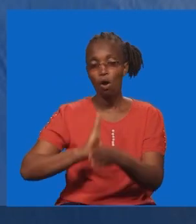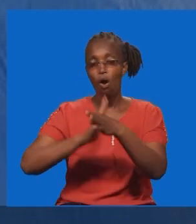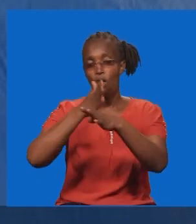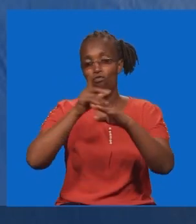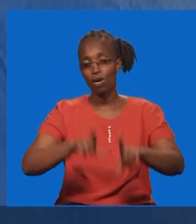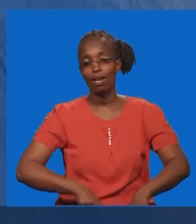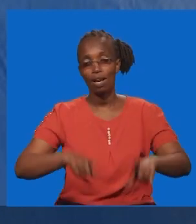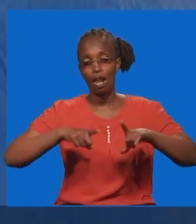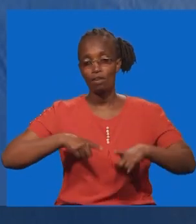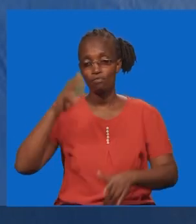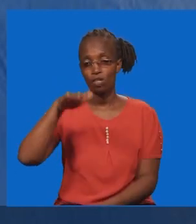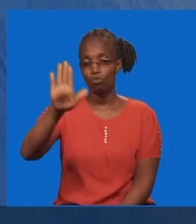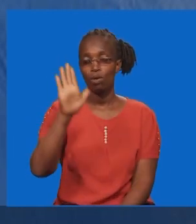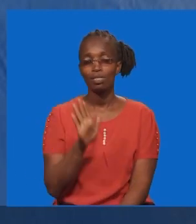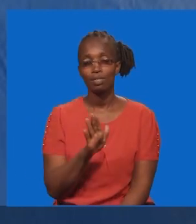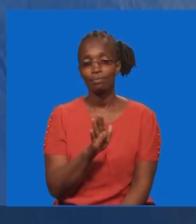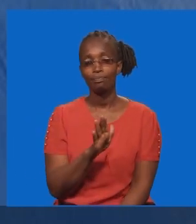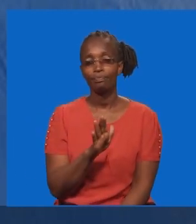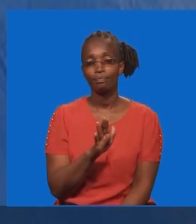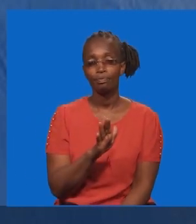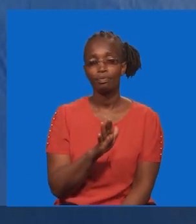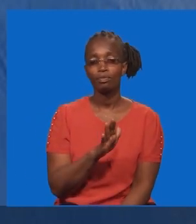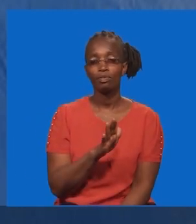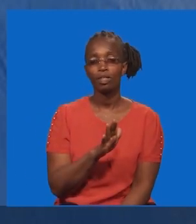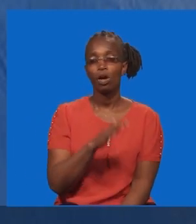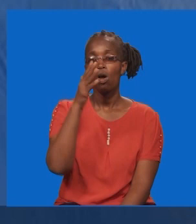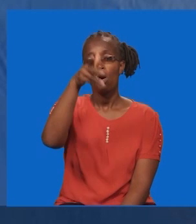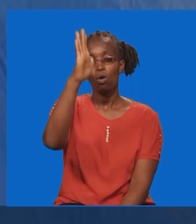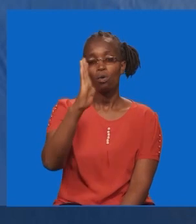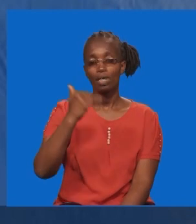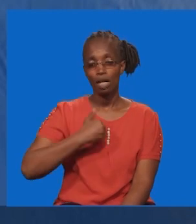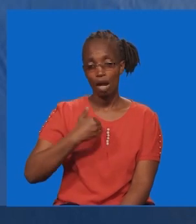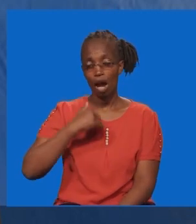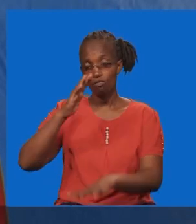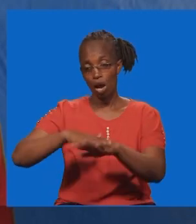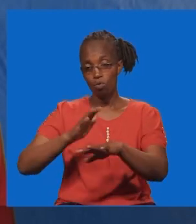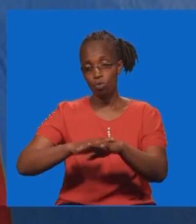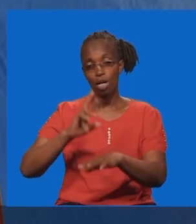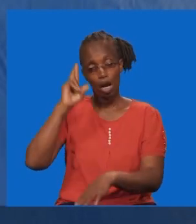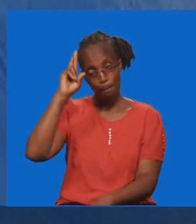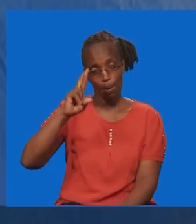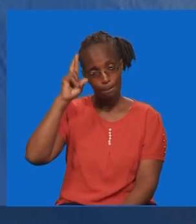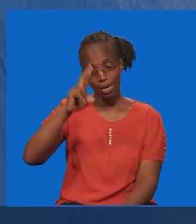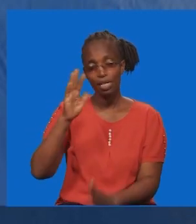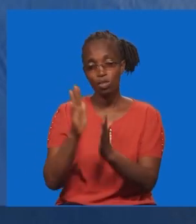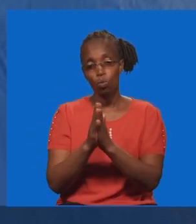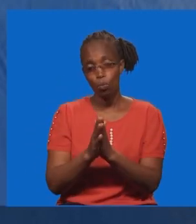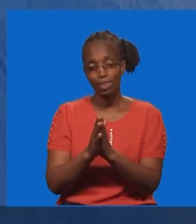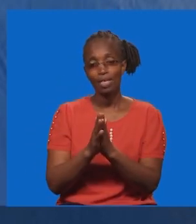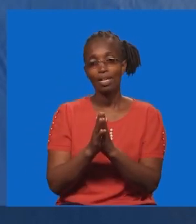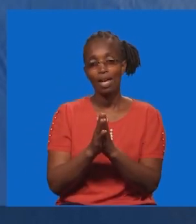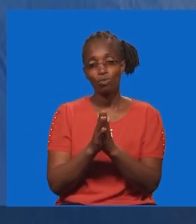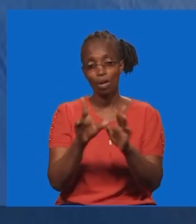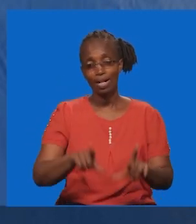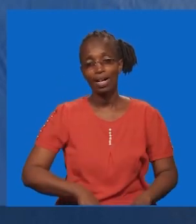yako. Mungu akuna kusuli jema ni kwa anjili ya maisha yako. Mungu akuna kusuli jema ni kwa anjili ya familia yako.